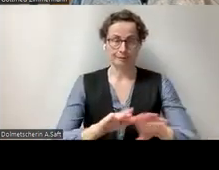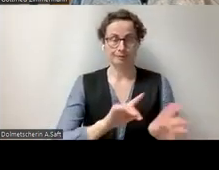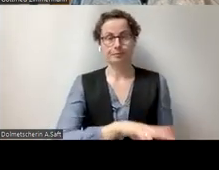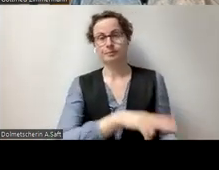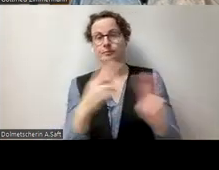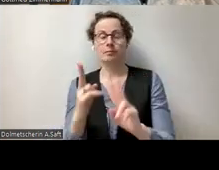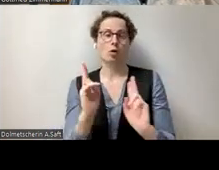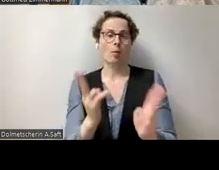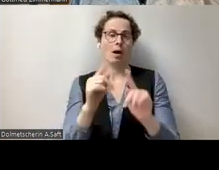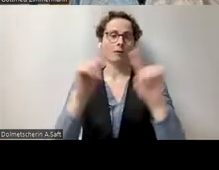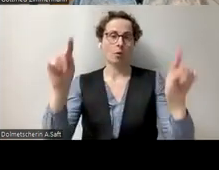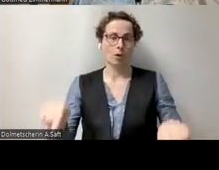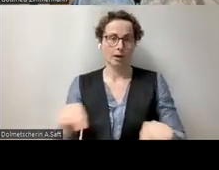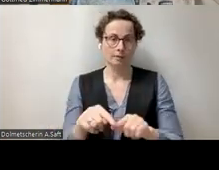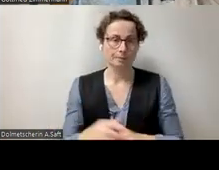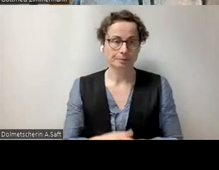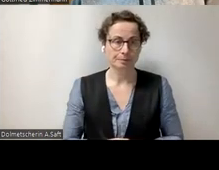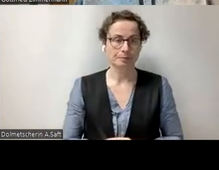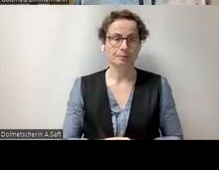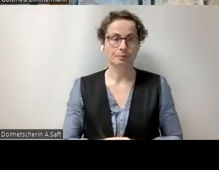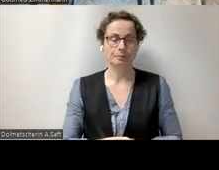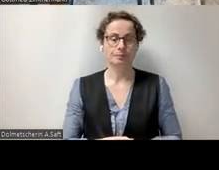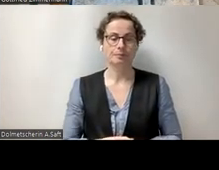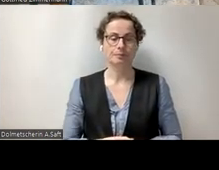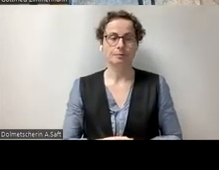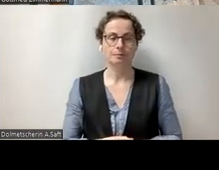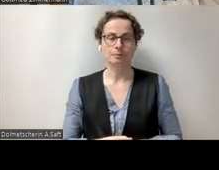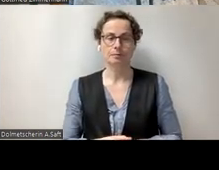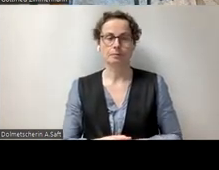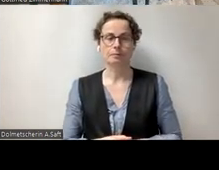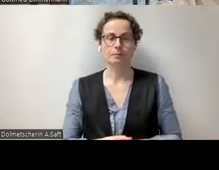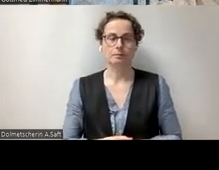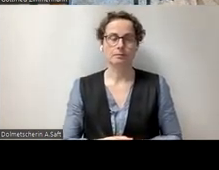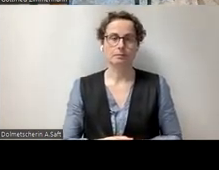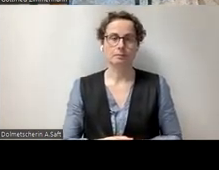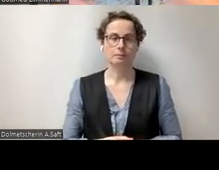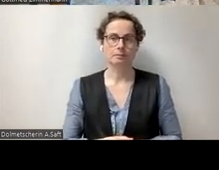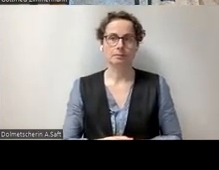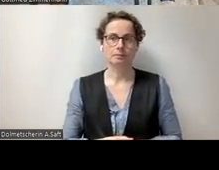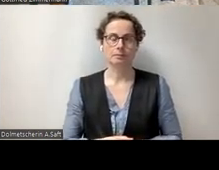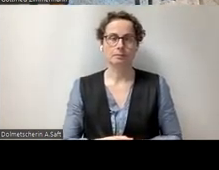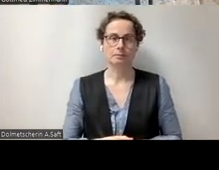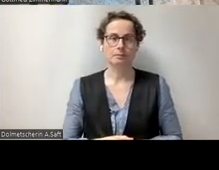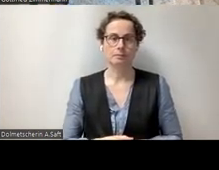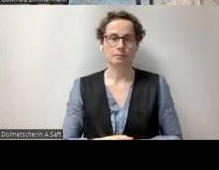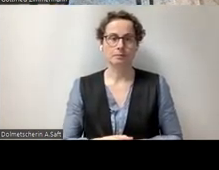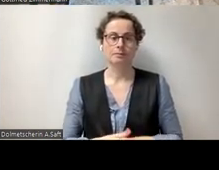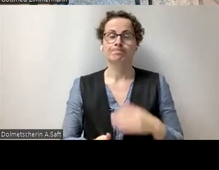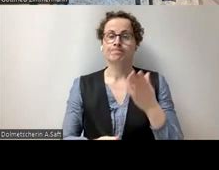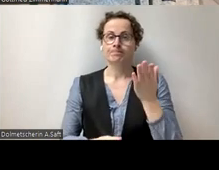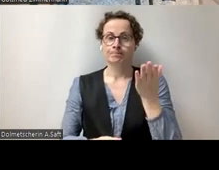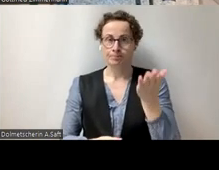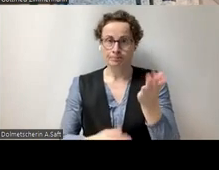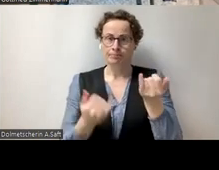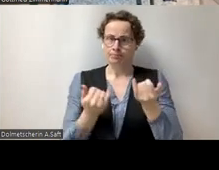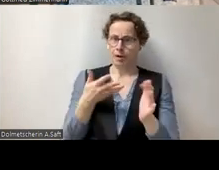Also als nächstes möchte ich Ihnen die Barrierefreiheitsprüfung